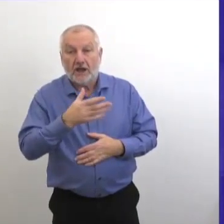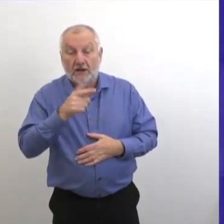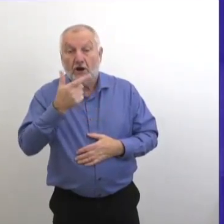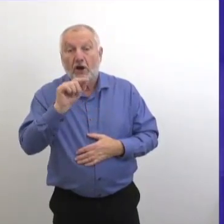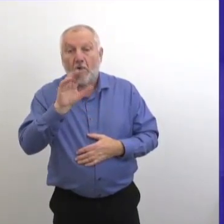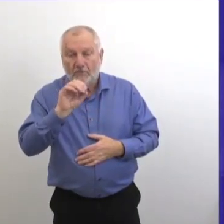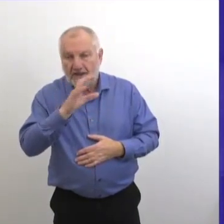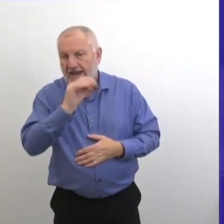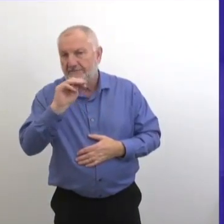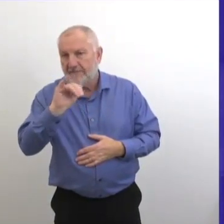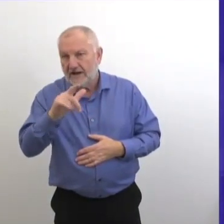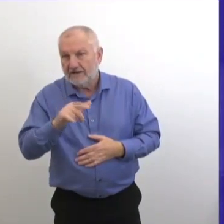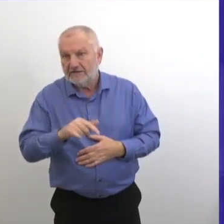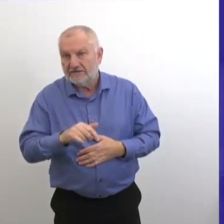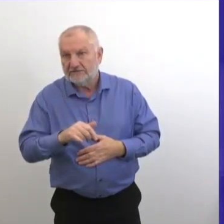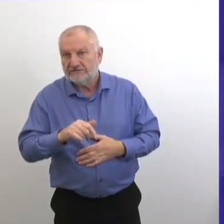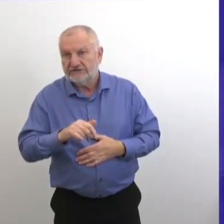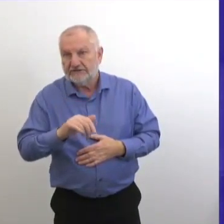Bonjour.